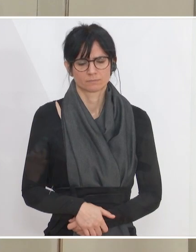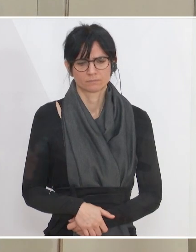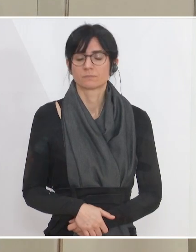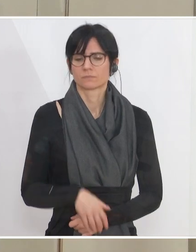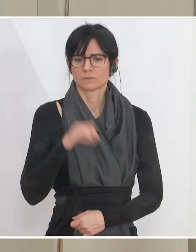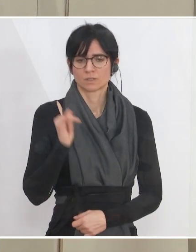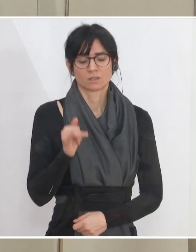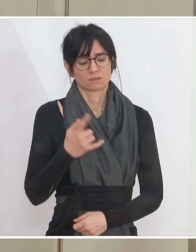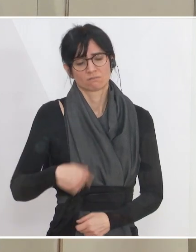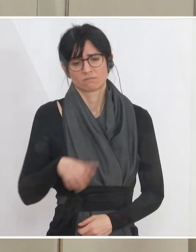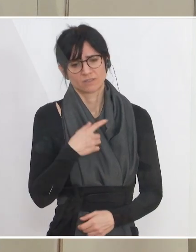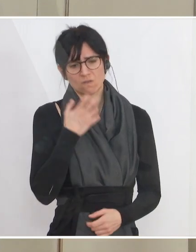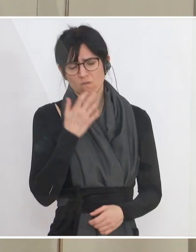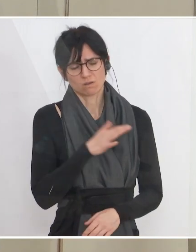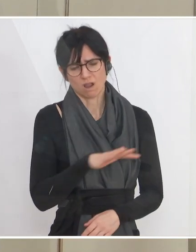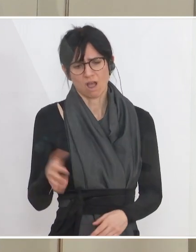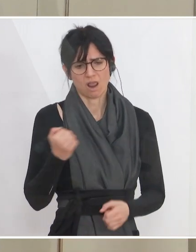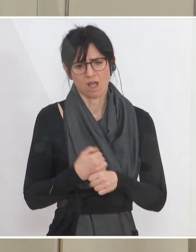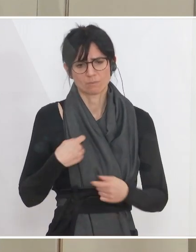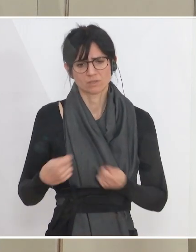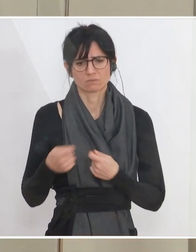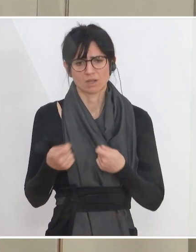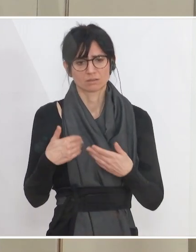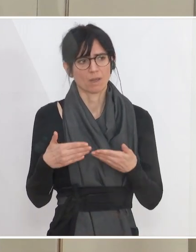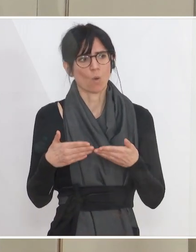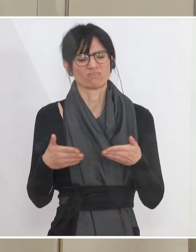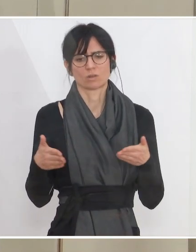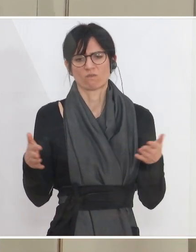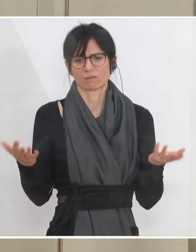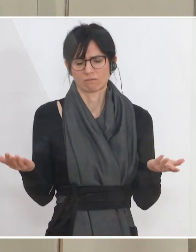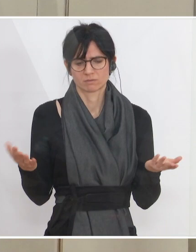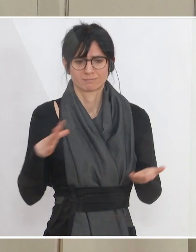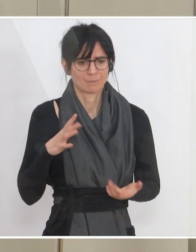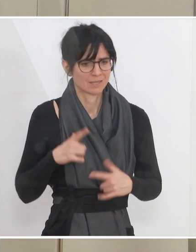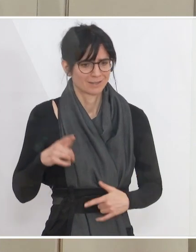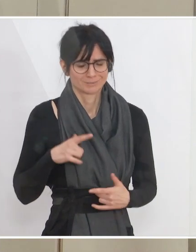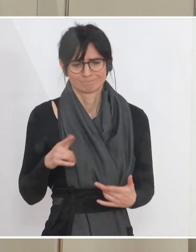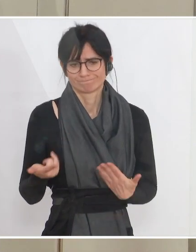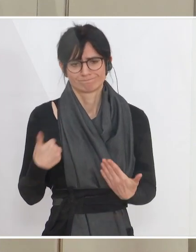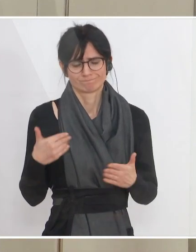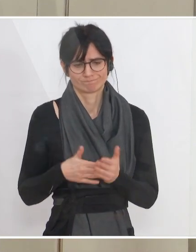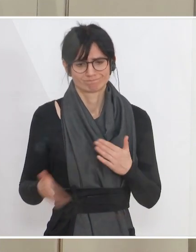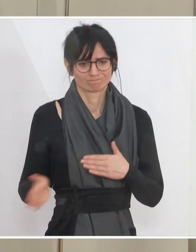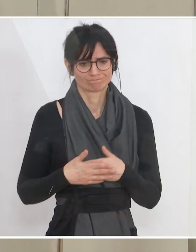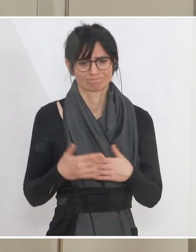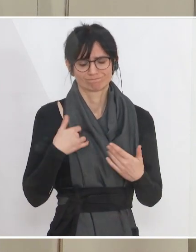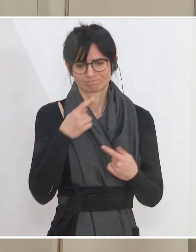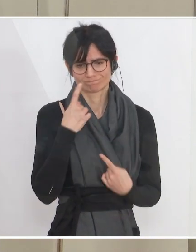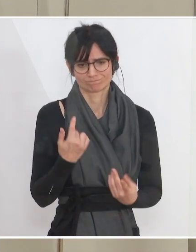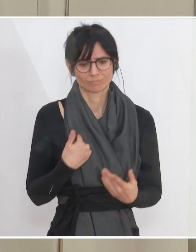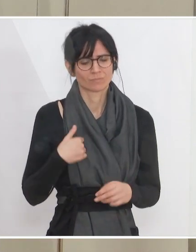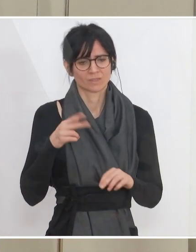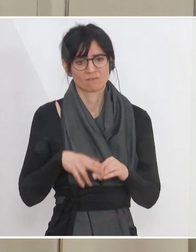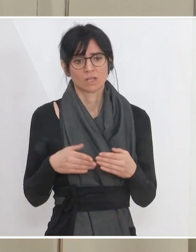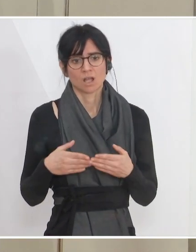Würden wir uns alle sehr freuen, am Arbeitsmarkt da weitere Lockerungen zu sehen. Es macht aber, das habe ich auch oft schon gesagt, keinen Sinn, Lockerungen